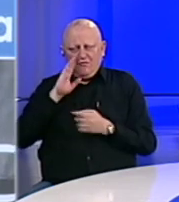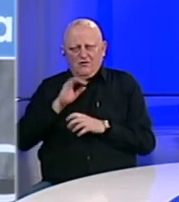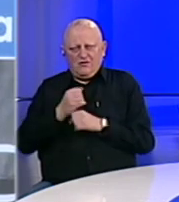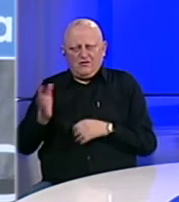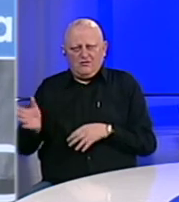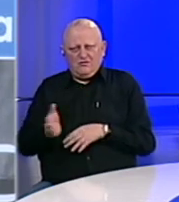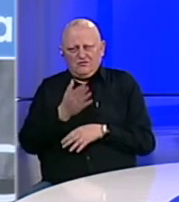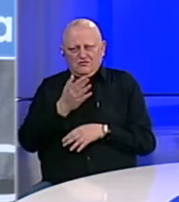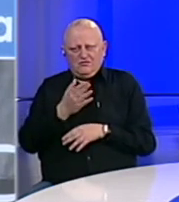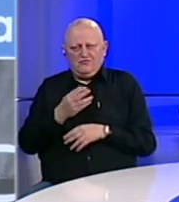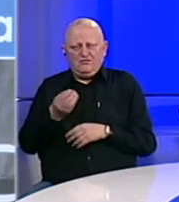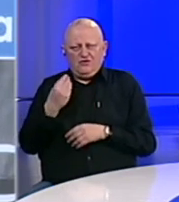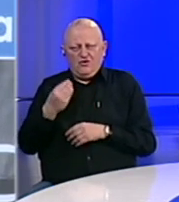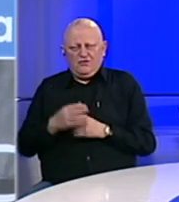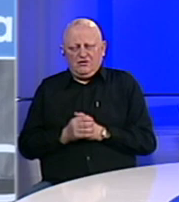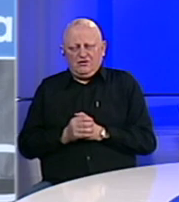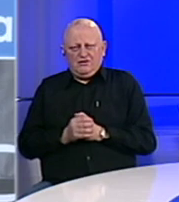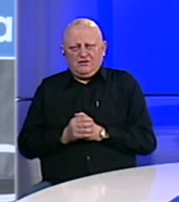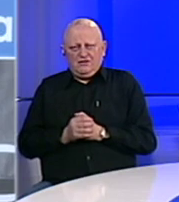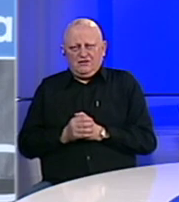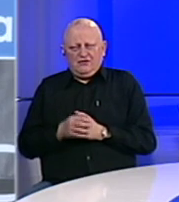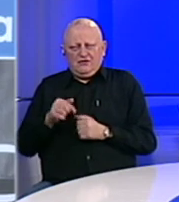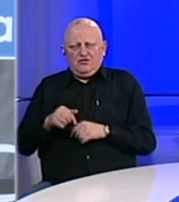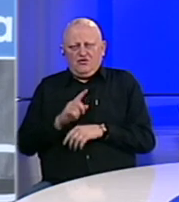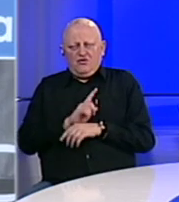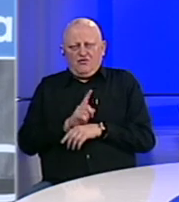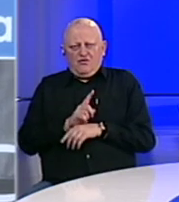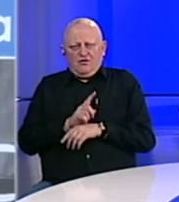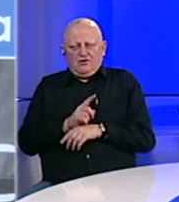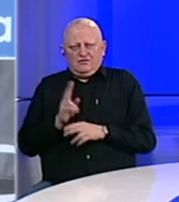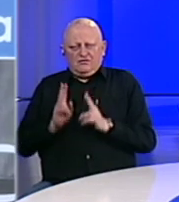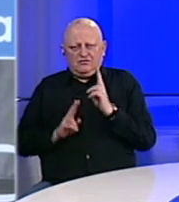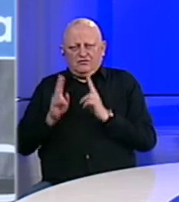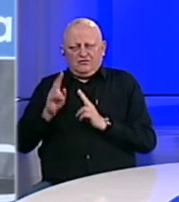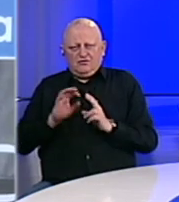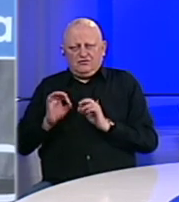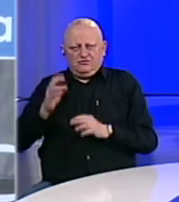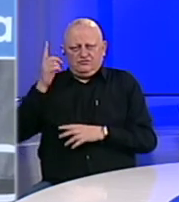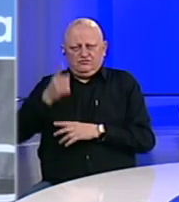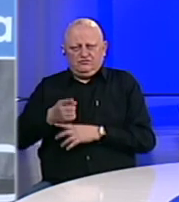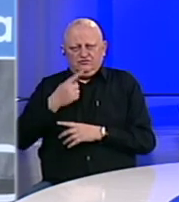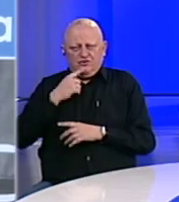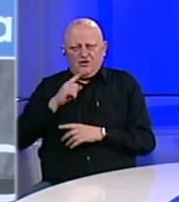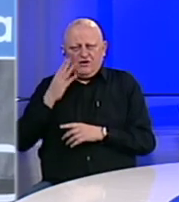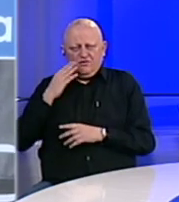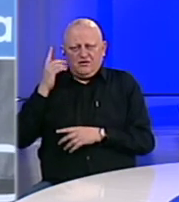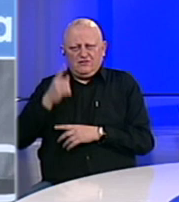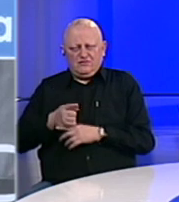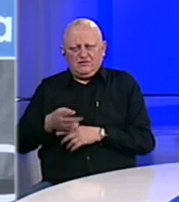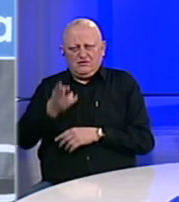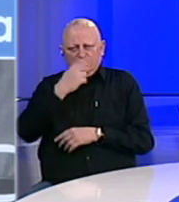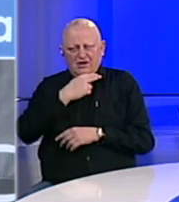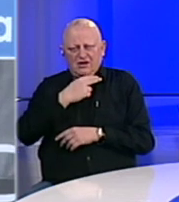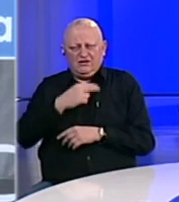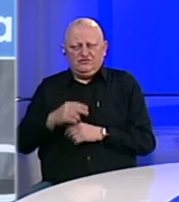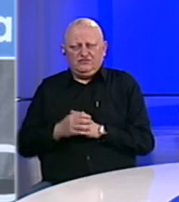protekao je veoma dobro. I u ovom momentu usaglašavamo uredbu za oni koji ne poštuju naredu nadležnjeg